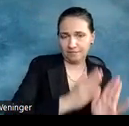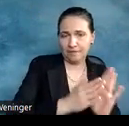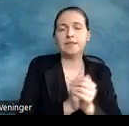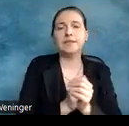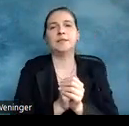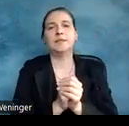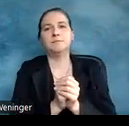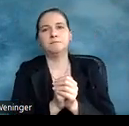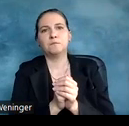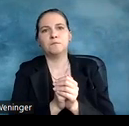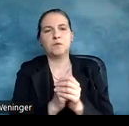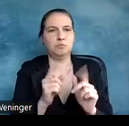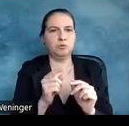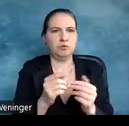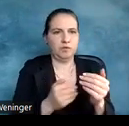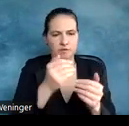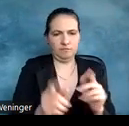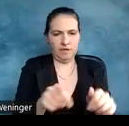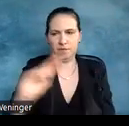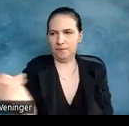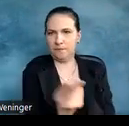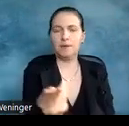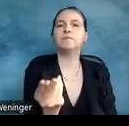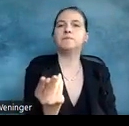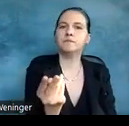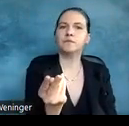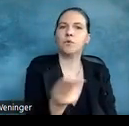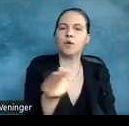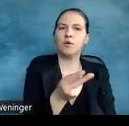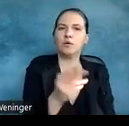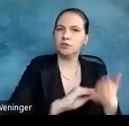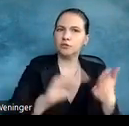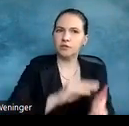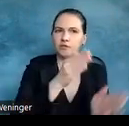Punkte am Ende des Tages. Dasselbe mit dieser Schrift.